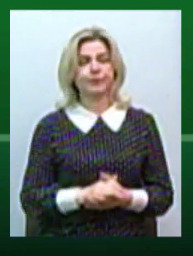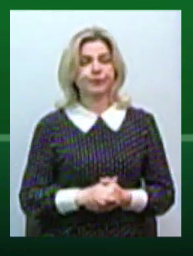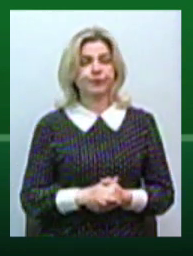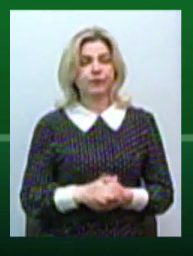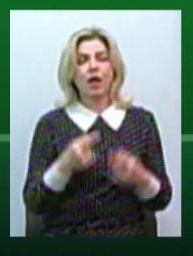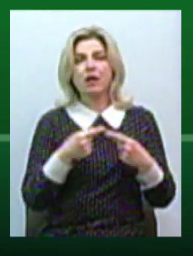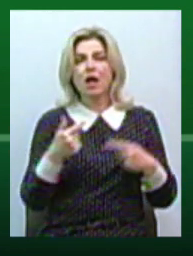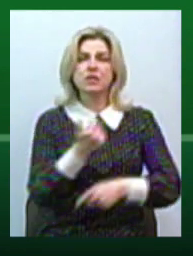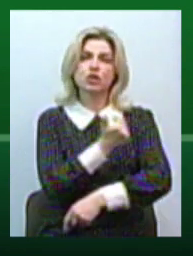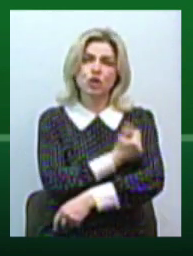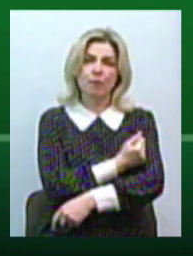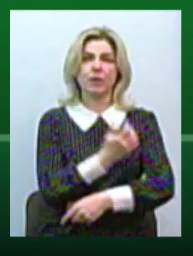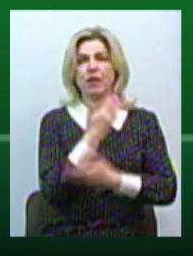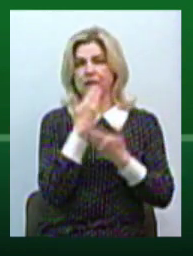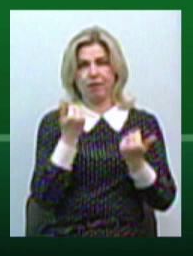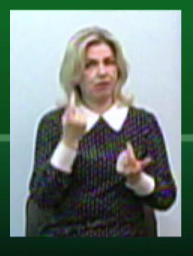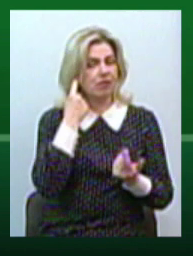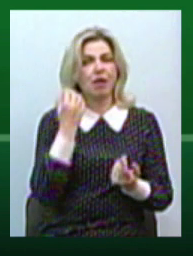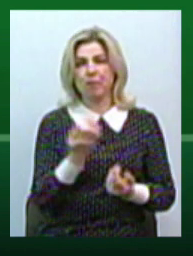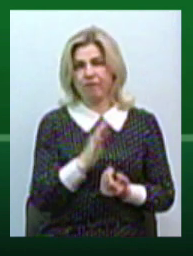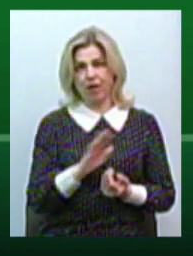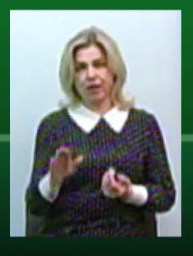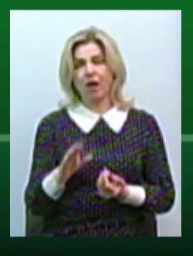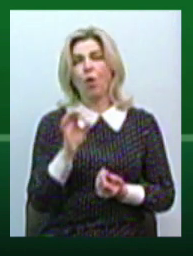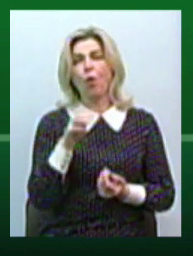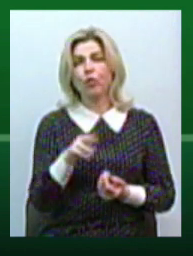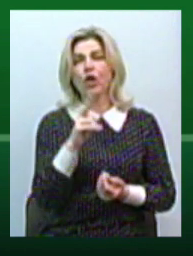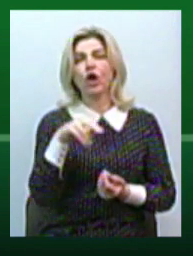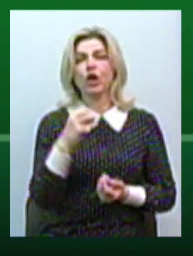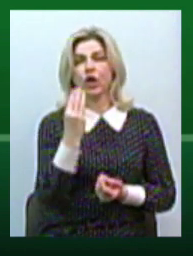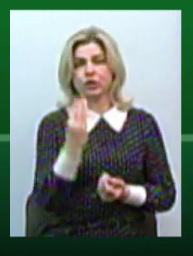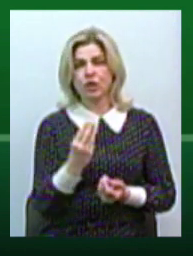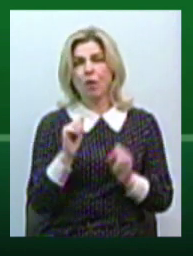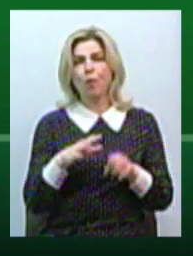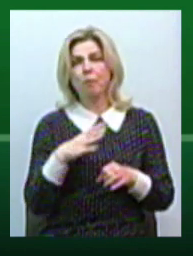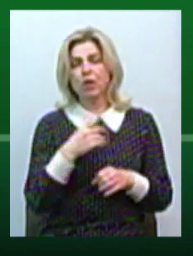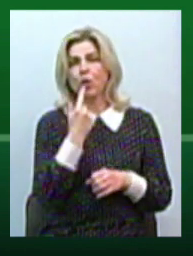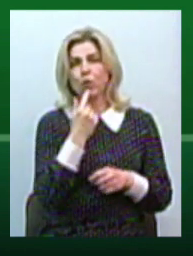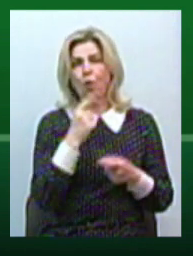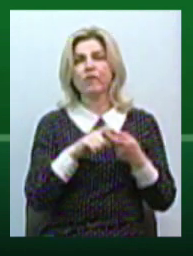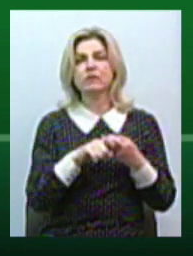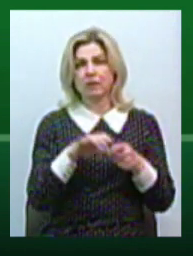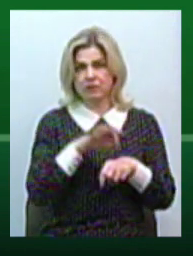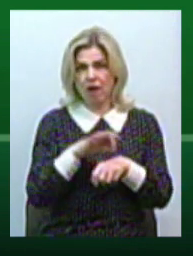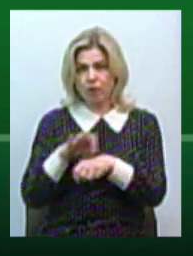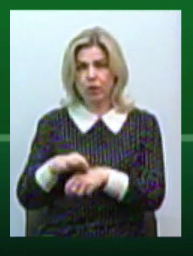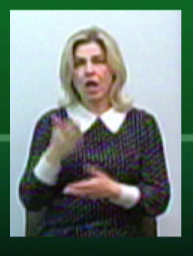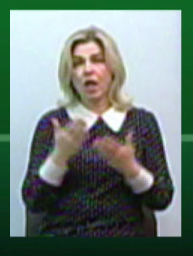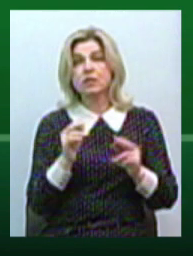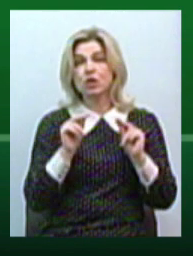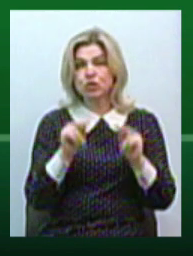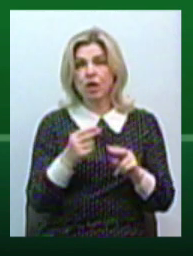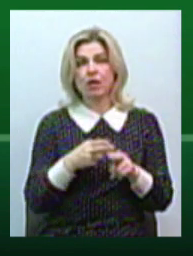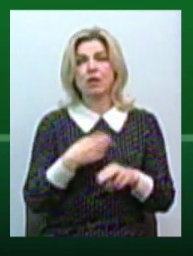щеплень і уколів від кліщів не буває. Кліщі можуть переносити різні кровопаразитальні захворювання, але, якщо чесно, це